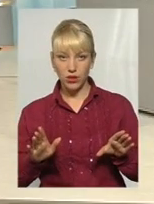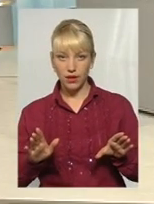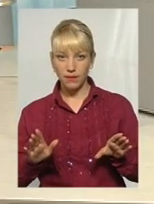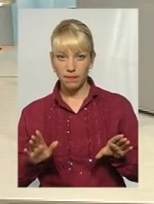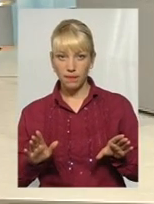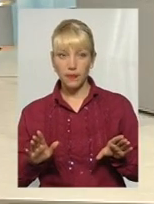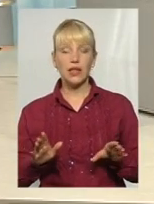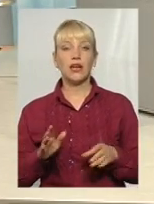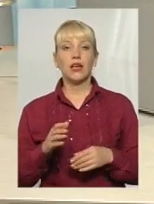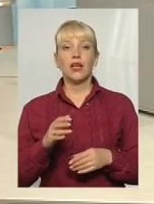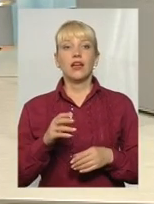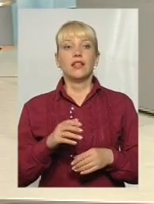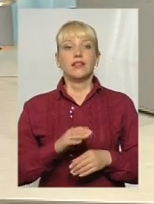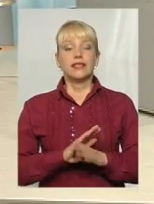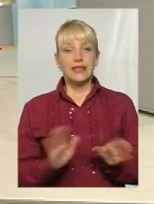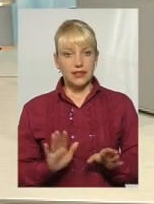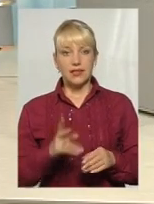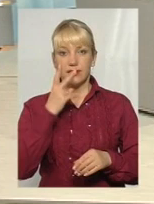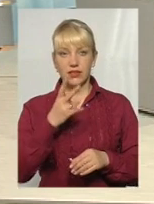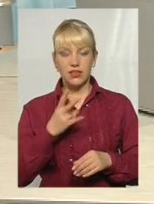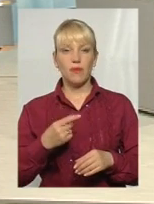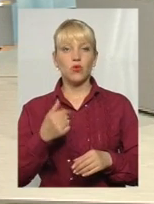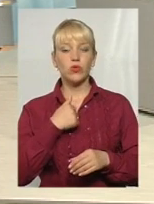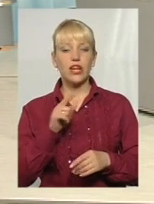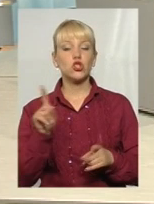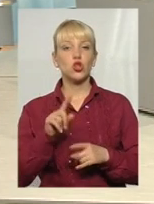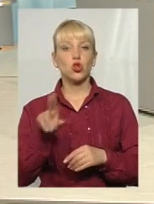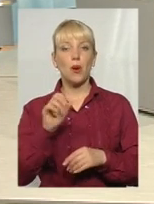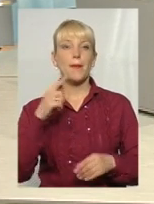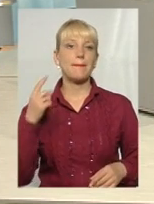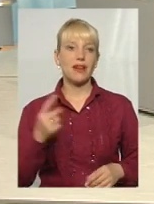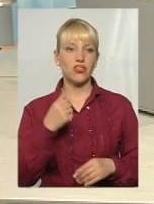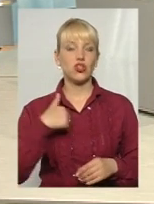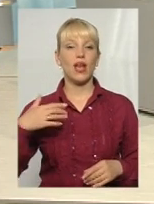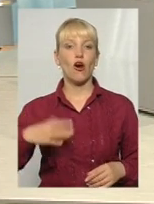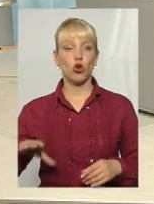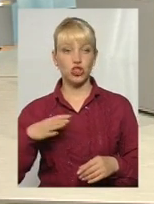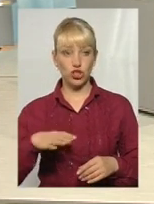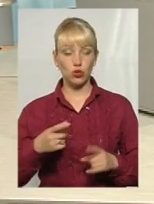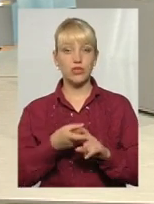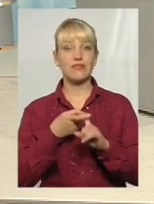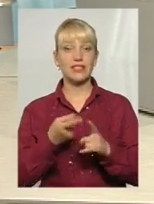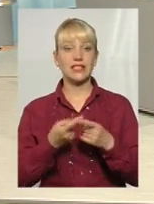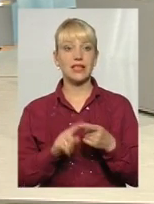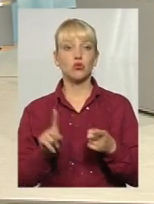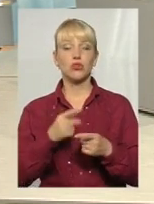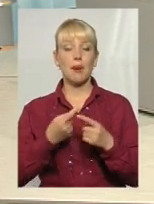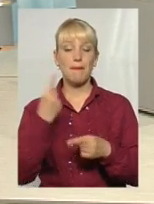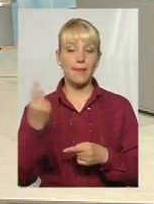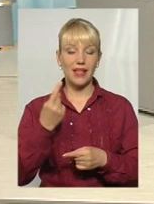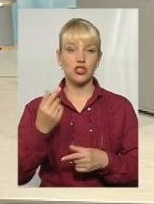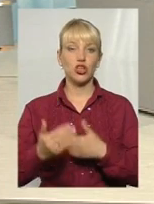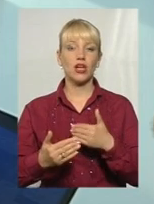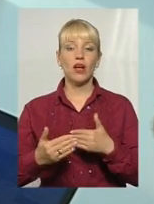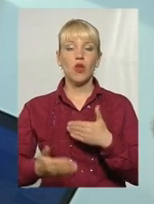в нас якраз щодо первинної, я очікую, що тут, в зв'язку з тим, що це перший крок реформи,